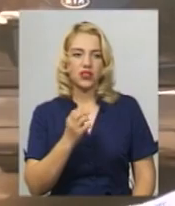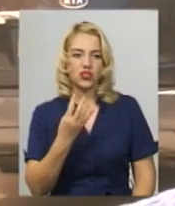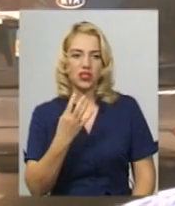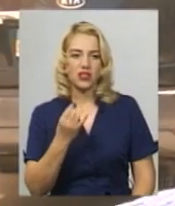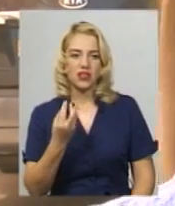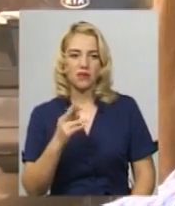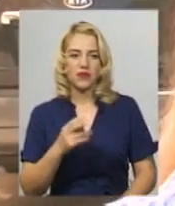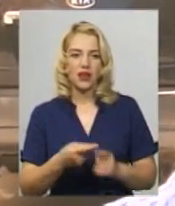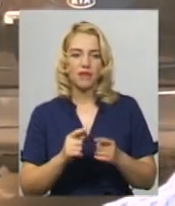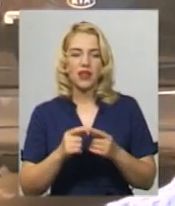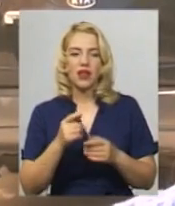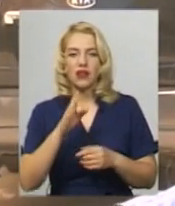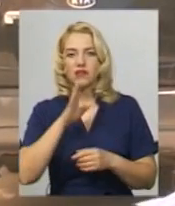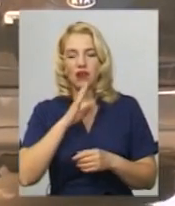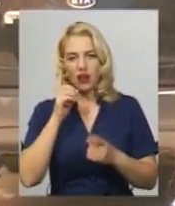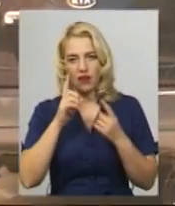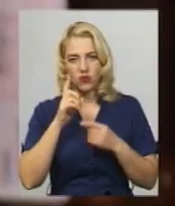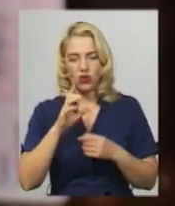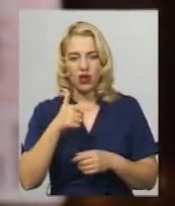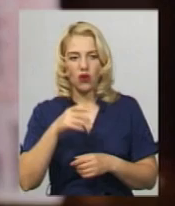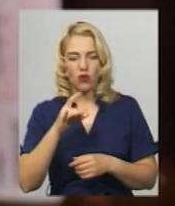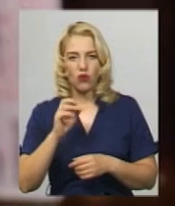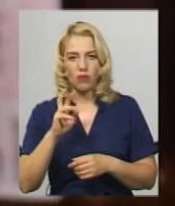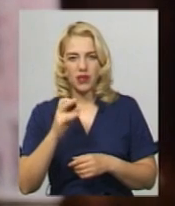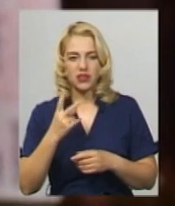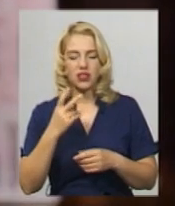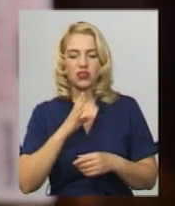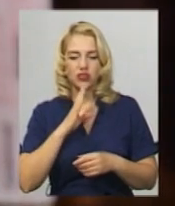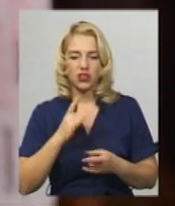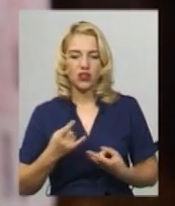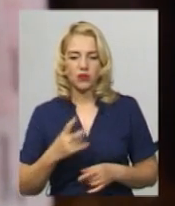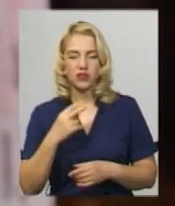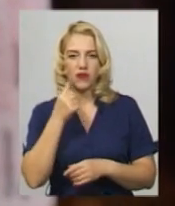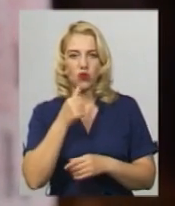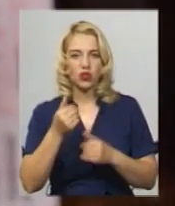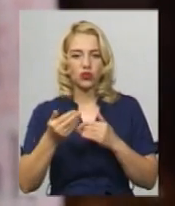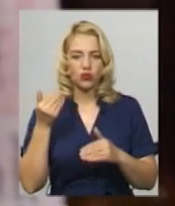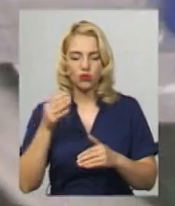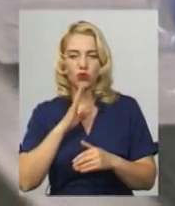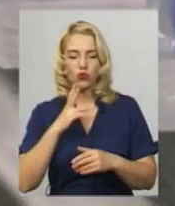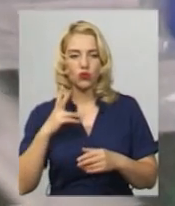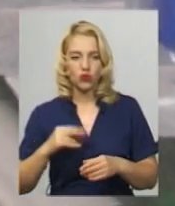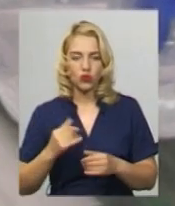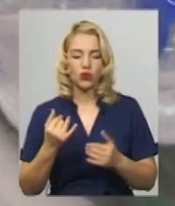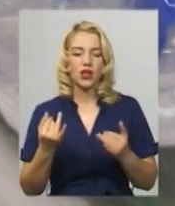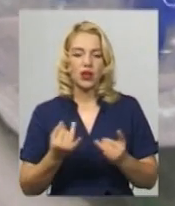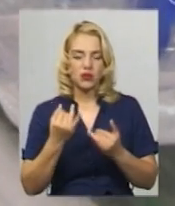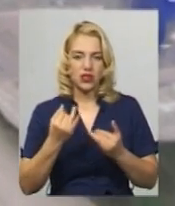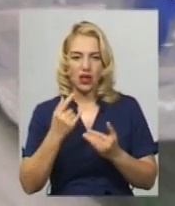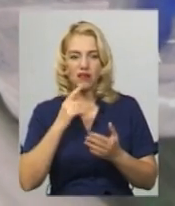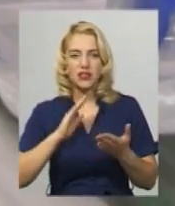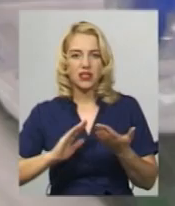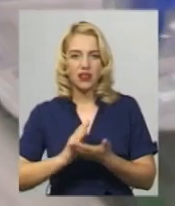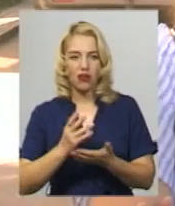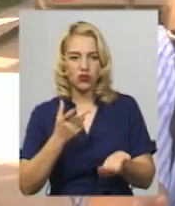Авторка петиції – хмельничанка Марія Горобець. Жінка два роки тому народила доньку. Каже, тоді почала цікавитися якістю вакцин та наслідками від